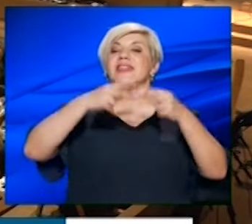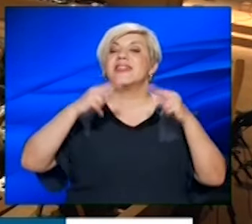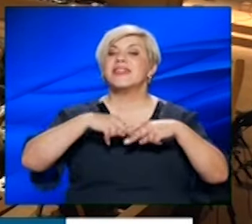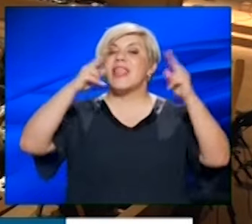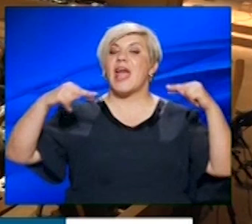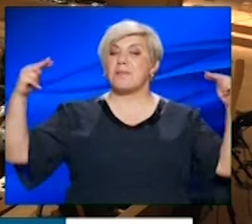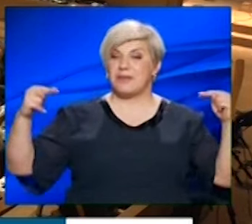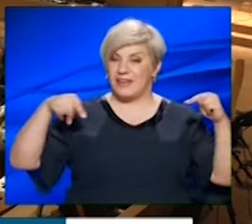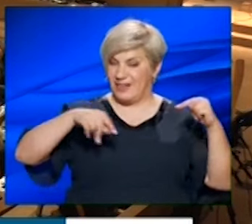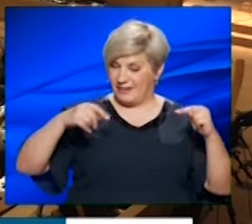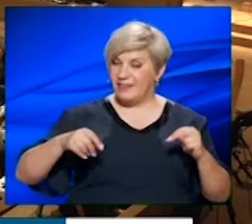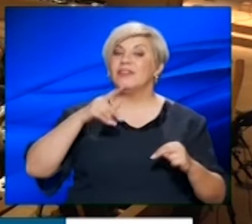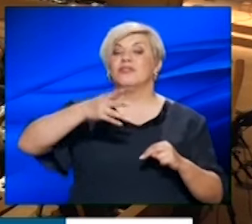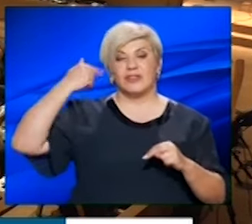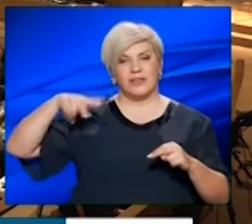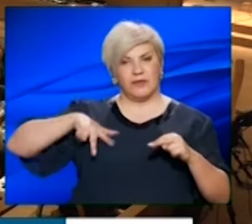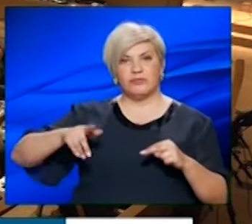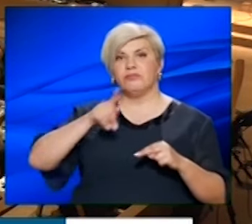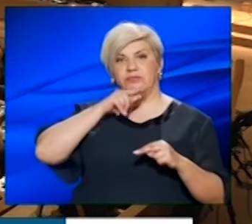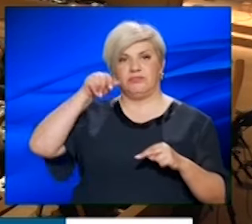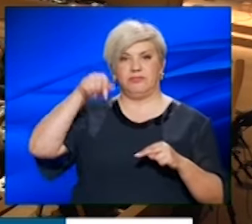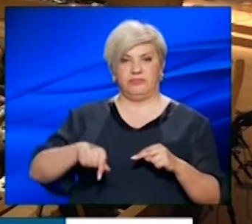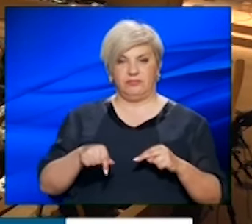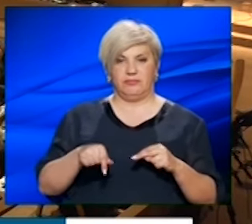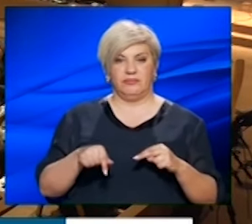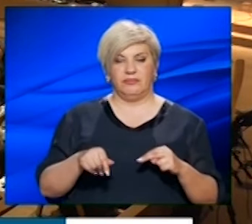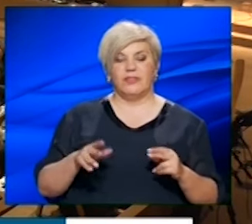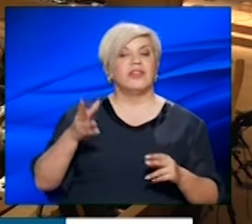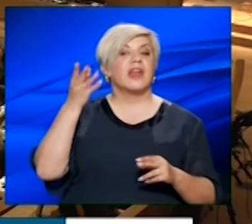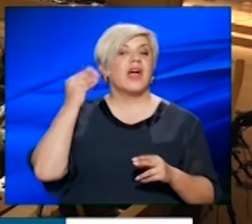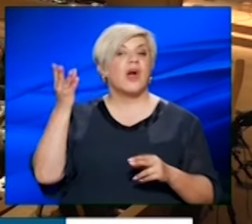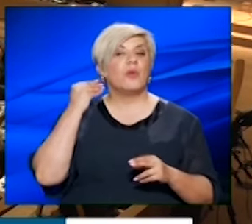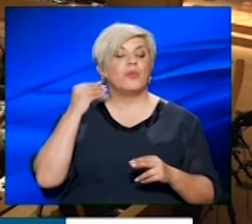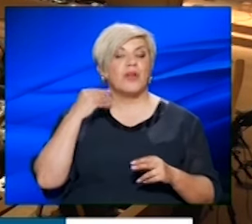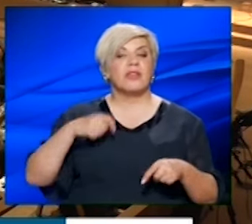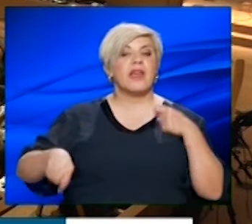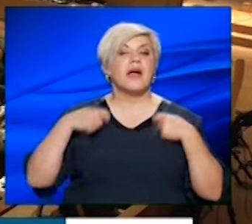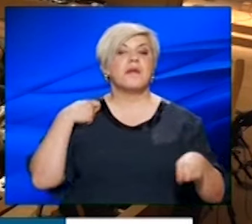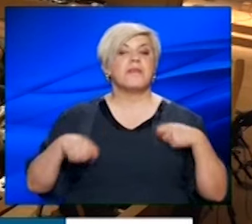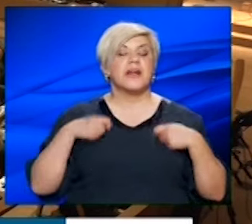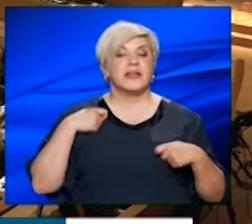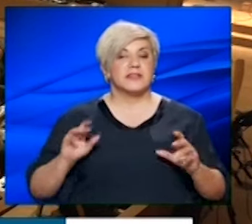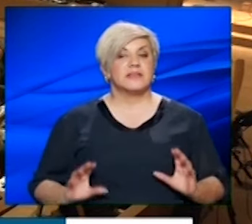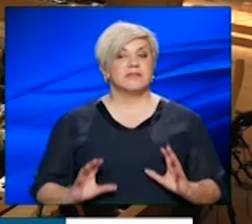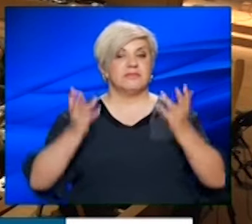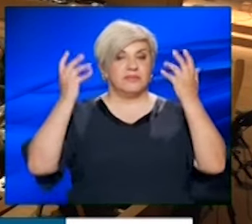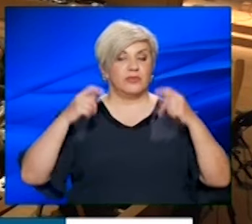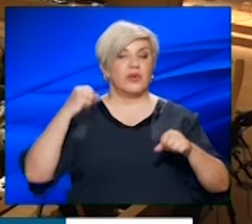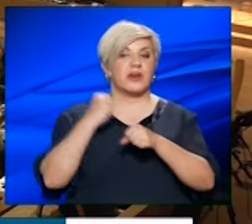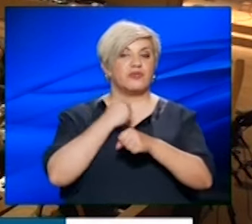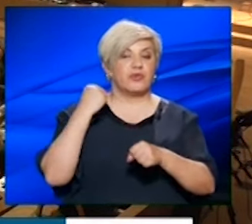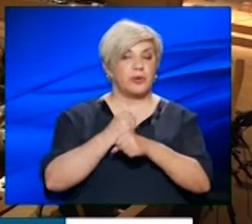κυβερνούσαν και τότε και τώρα, δεν άκουγαν τις διαμαρτυρίες, τις κινητοποιήσεις των